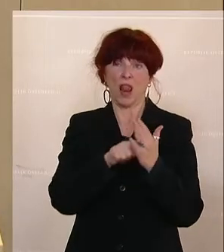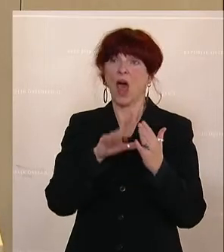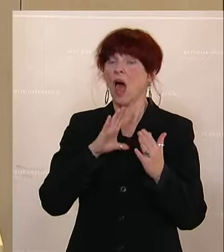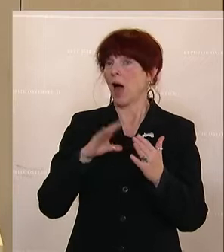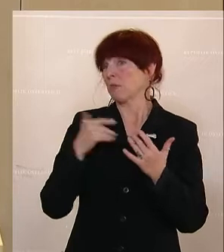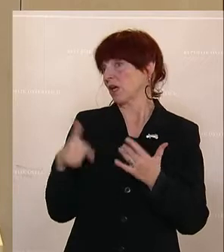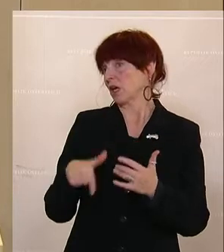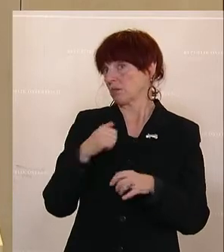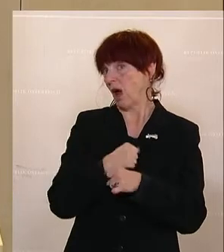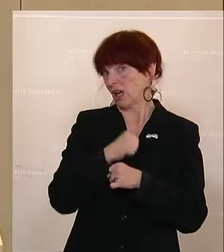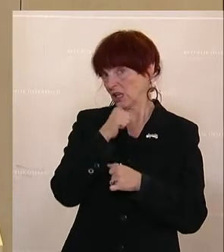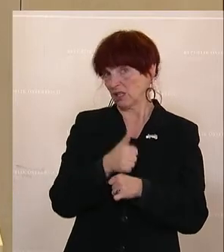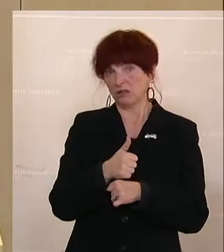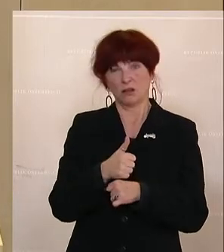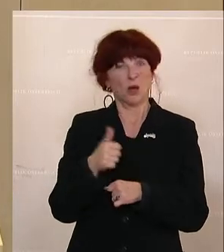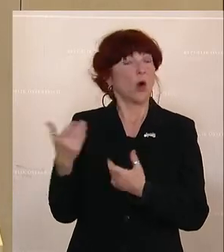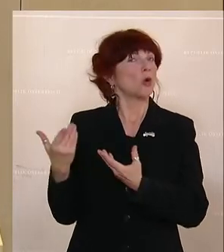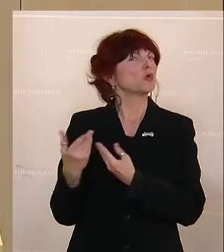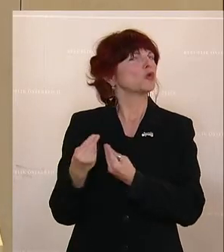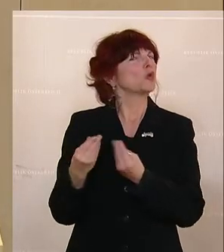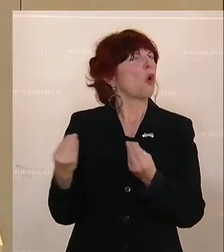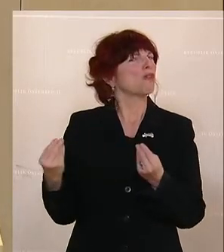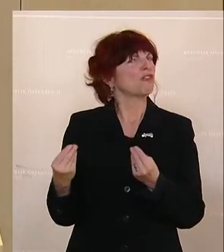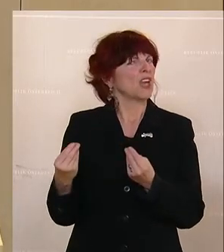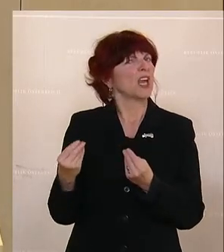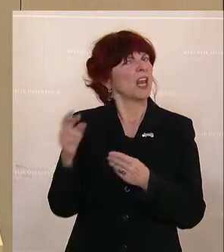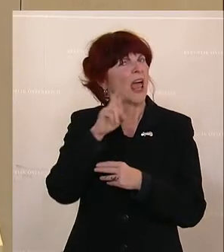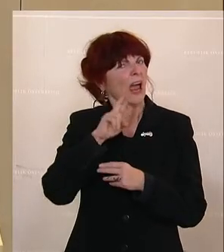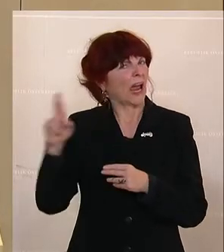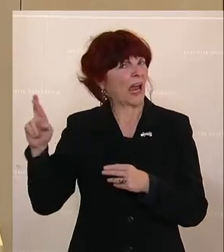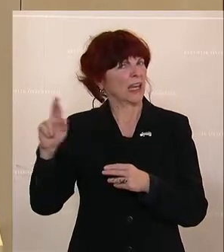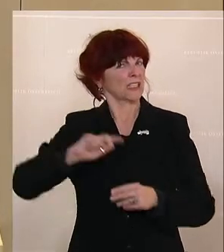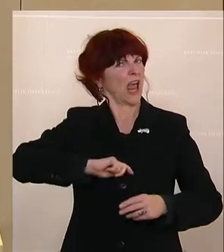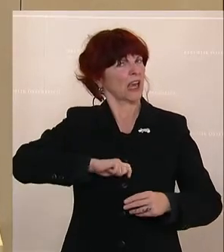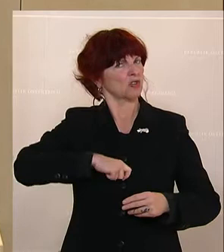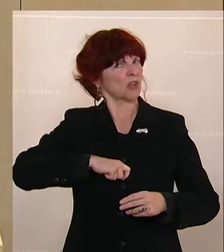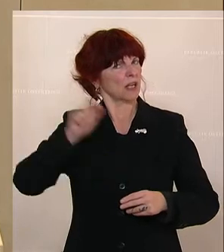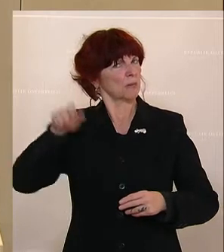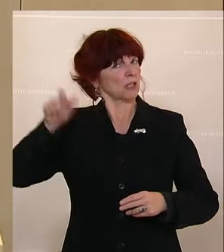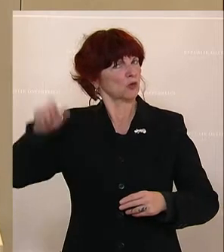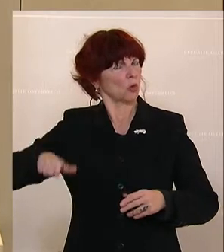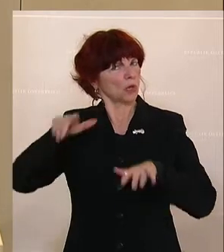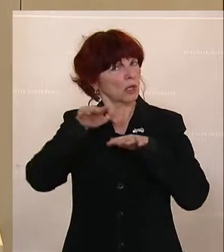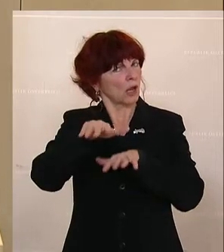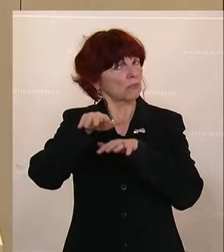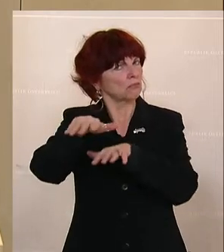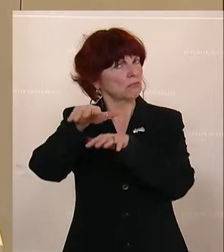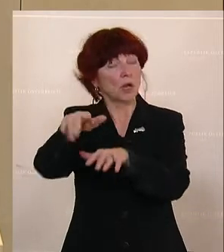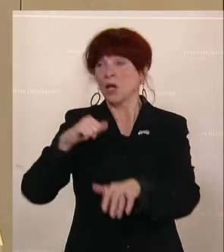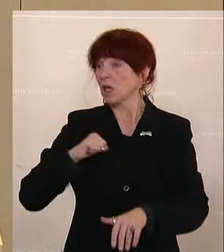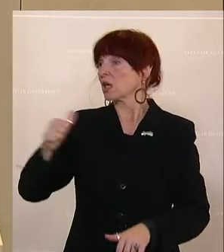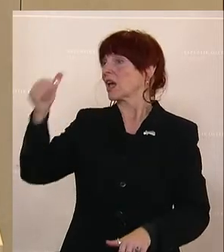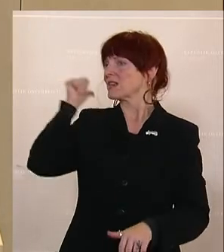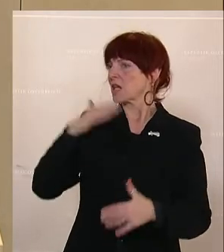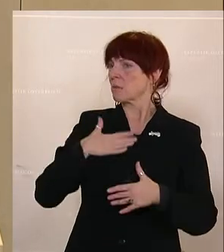Saga, dass hier so viele Rechten auf der Straße sind, ich kann es nicht bestätigen. Ich war gestern noch einmal auf der Suche nach den Extremisten in